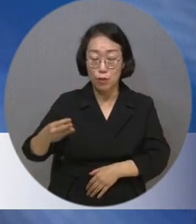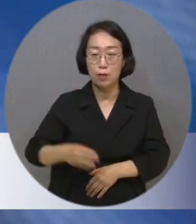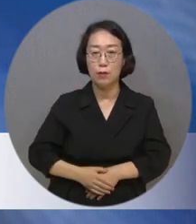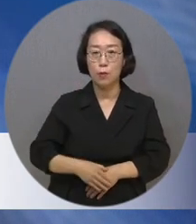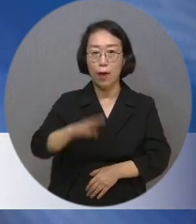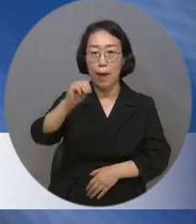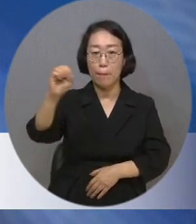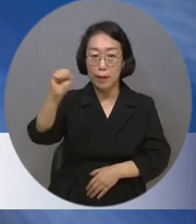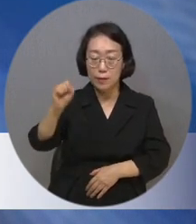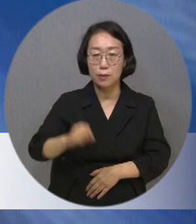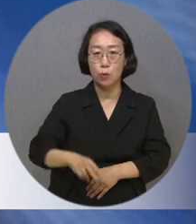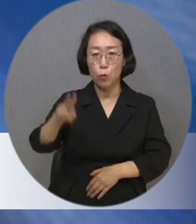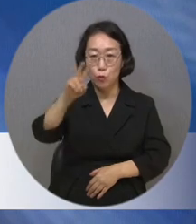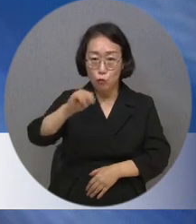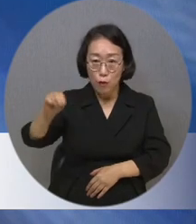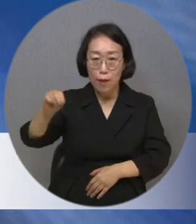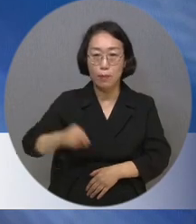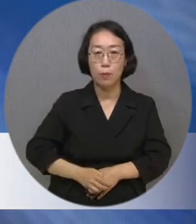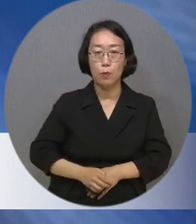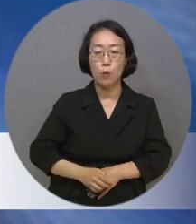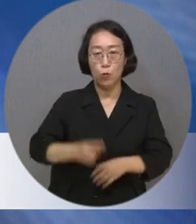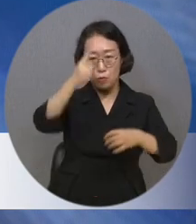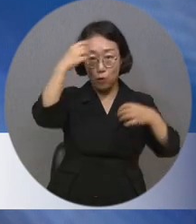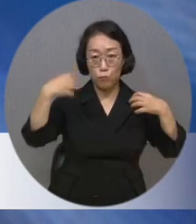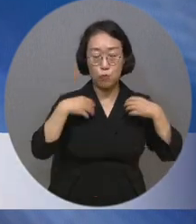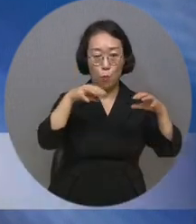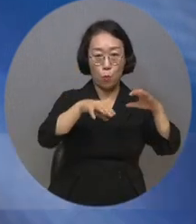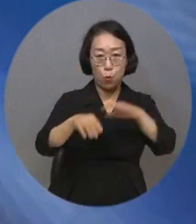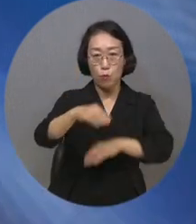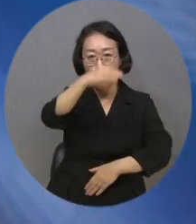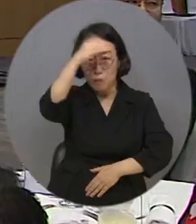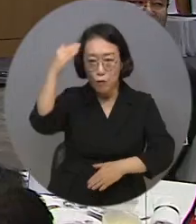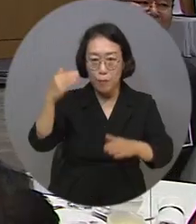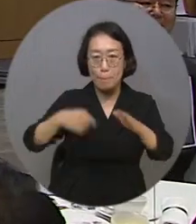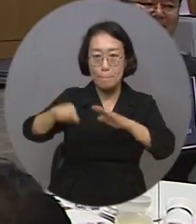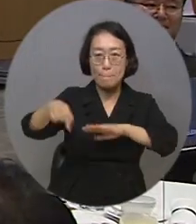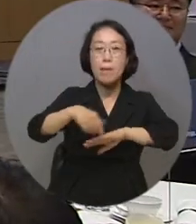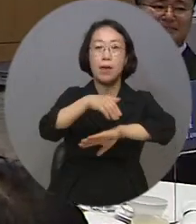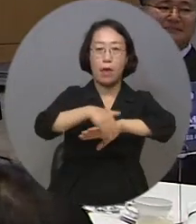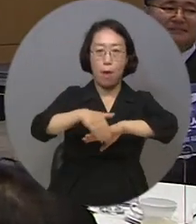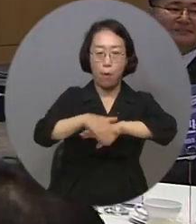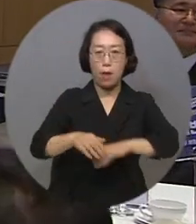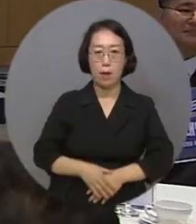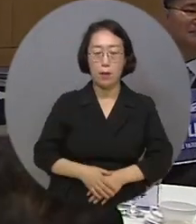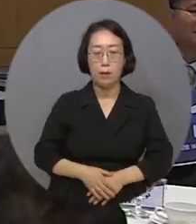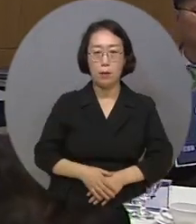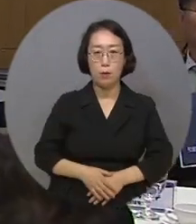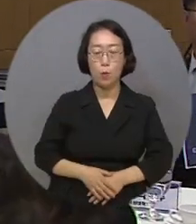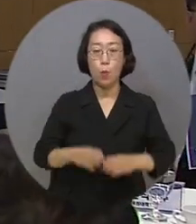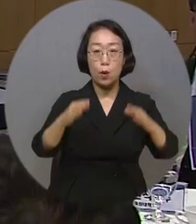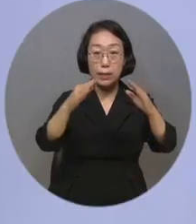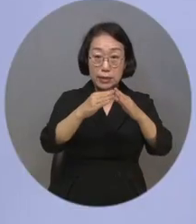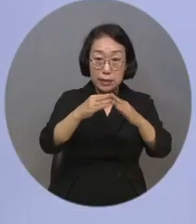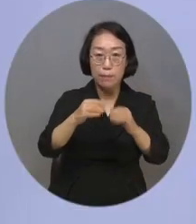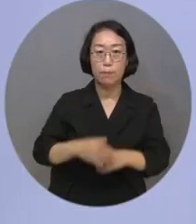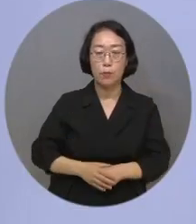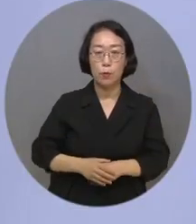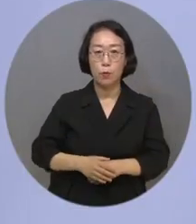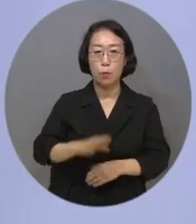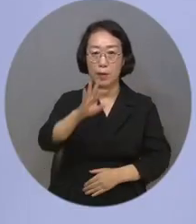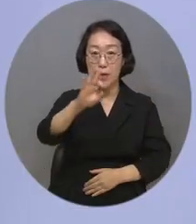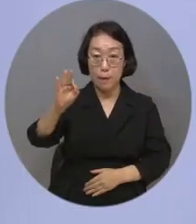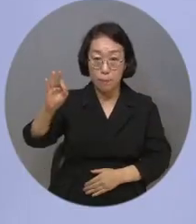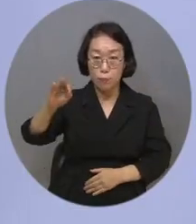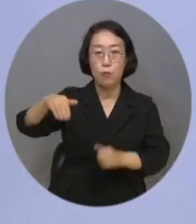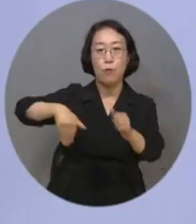및 유엔 본부, 정보기관 등에 방문할 예정입니다. 이외에도 주거 접근성, 장벽 없는 환경 등